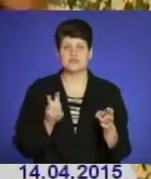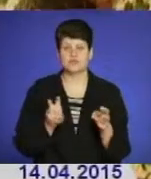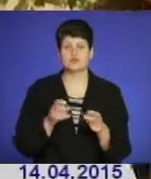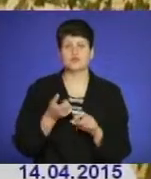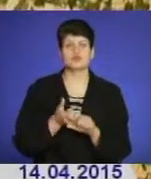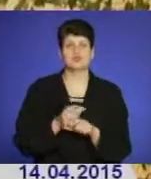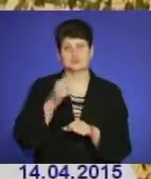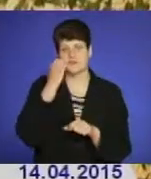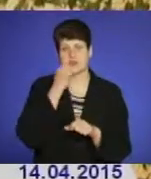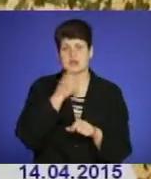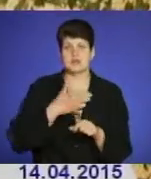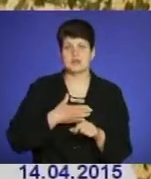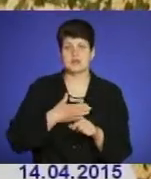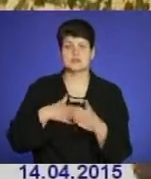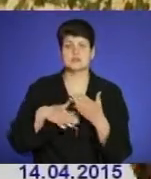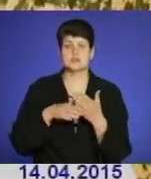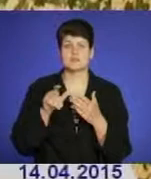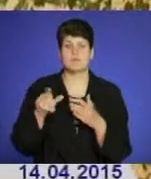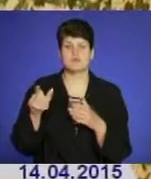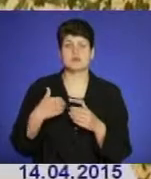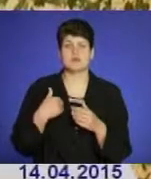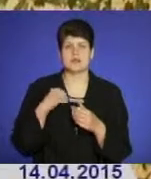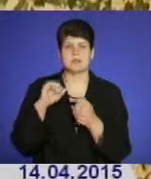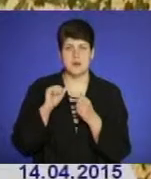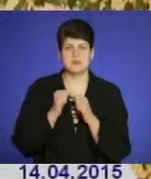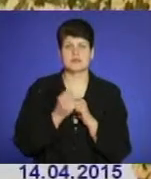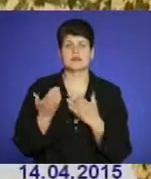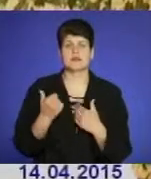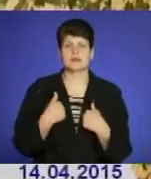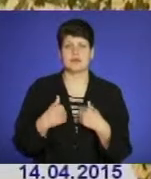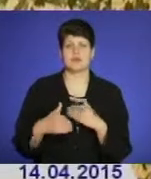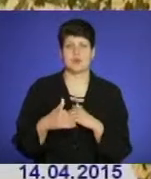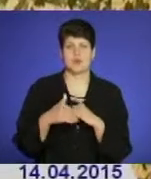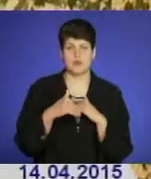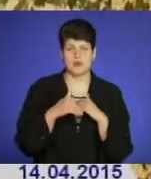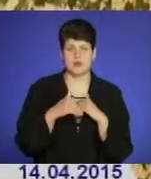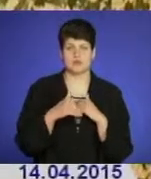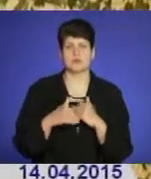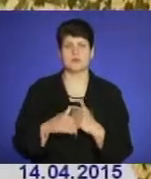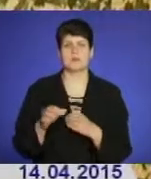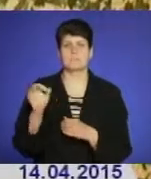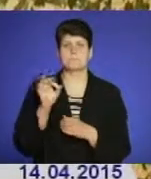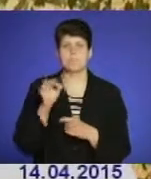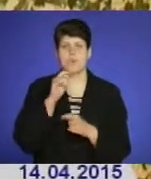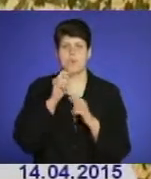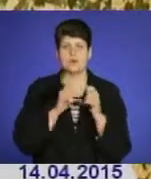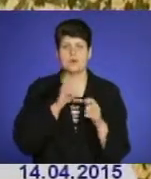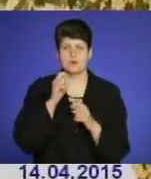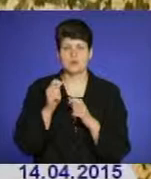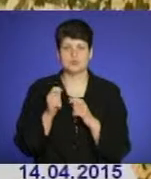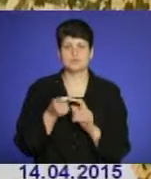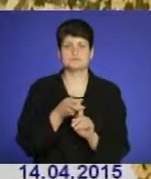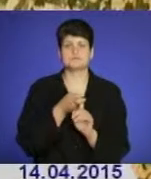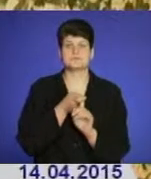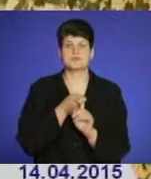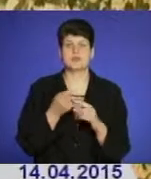нашим спонсорам, які про нас пам'ятають, які нам допомагають про подарунки, приурочення